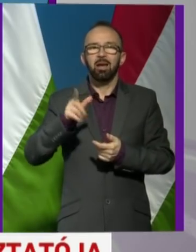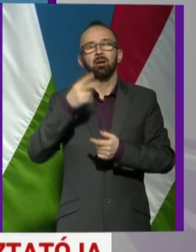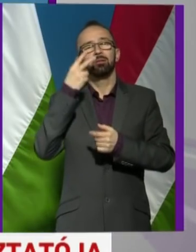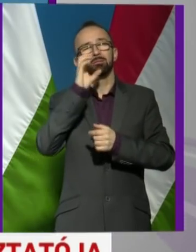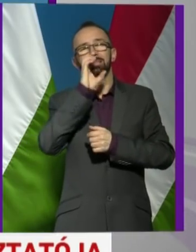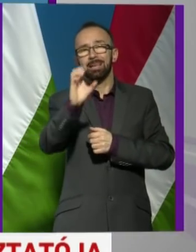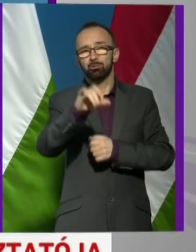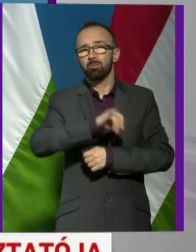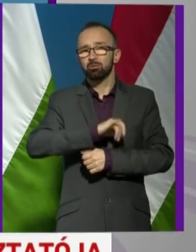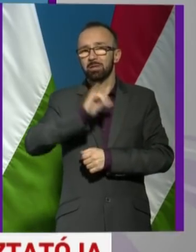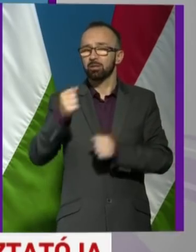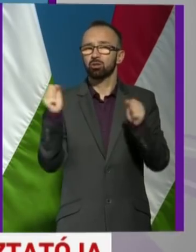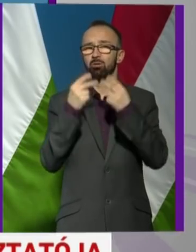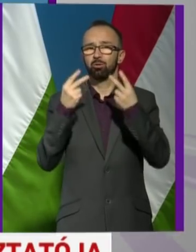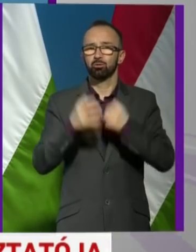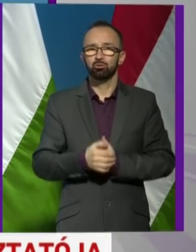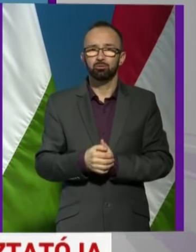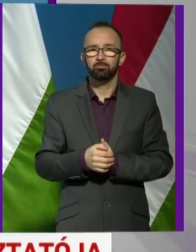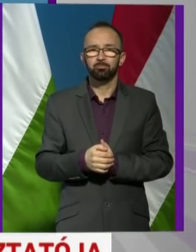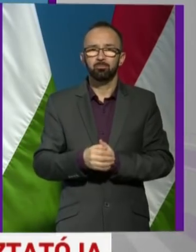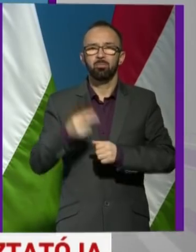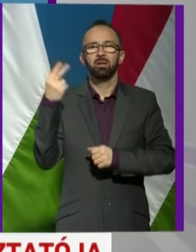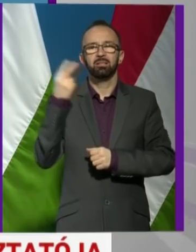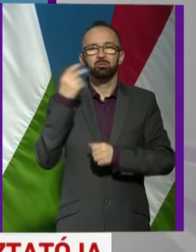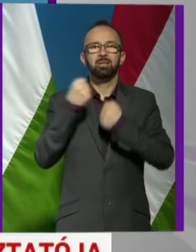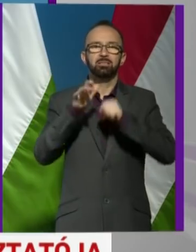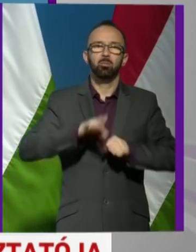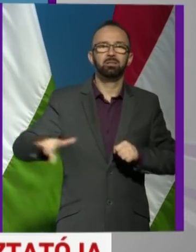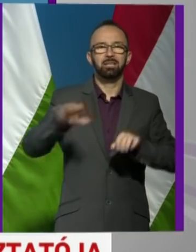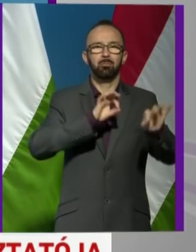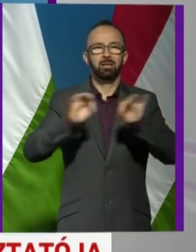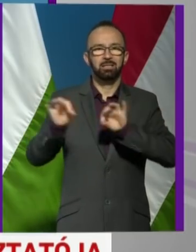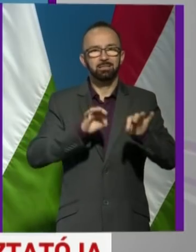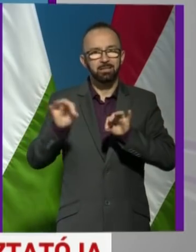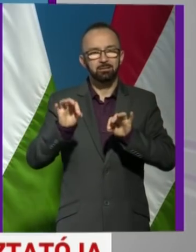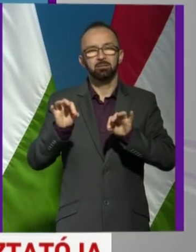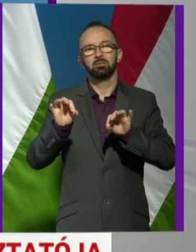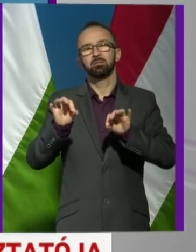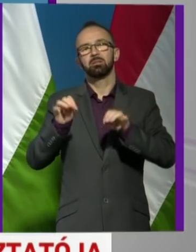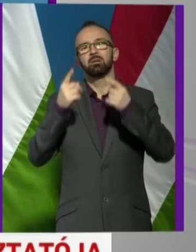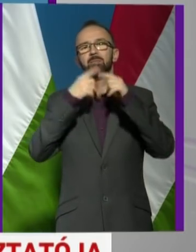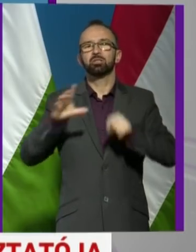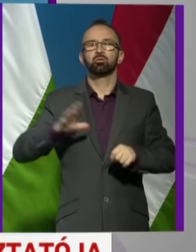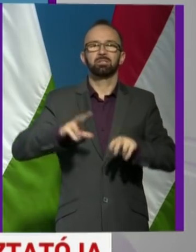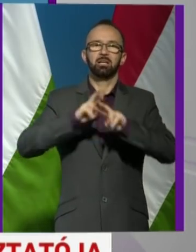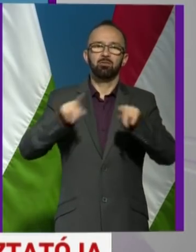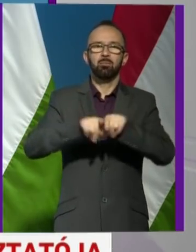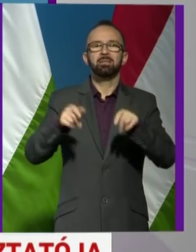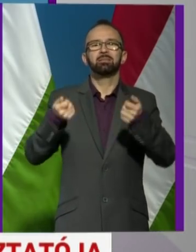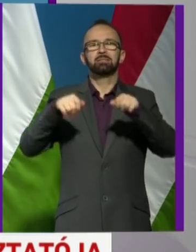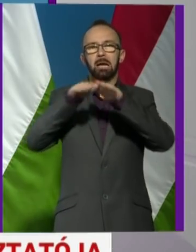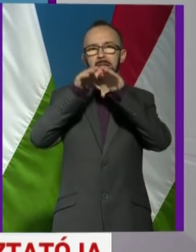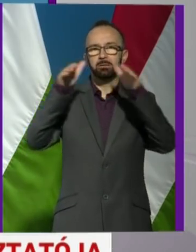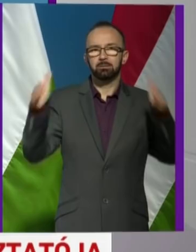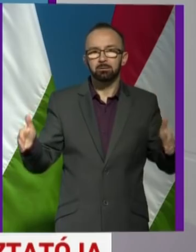nézők biztonsága is nagyon fontos. Tehát természetesen egy szabadtéren megrendezett rendezvénynek más kockázata van, mint egy zárt